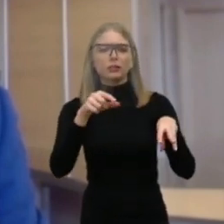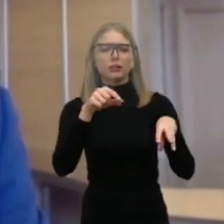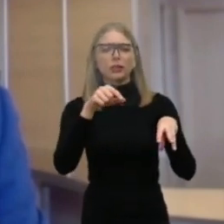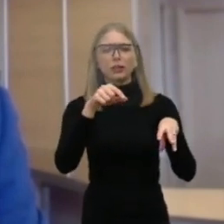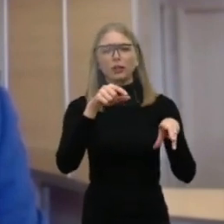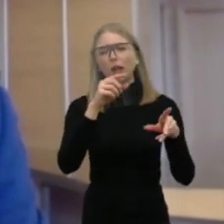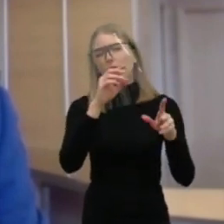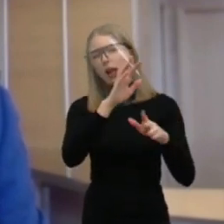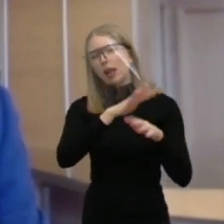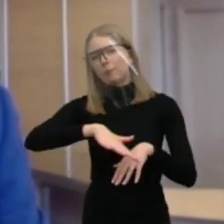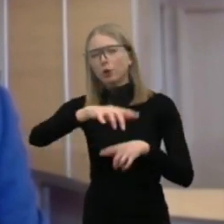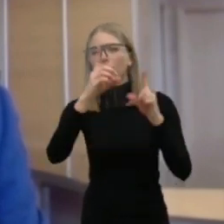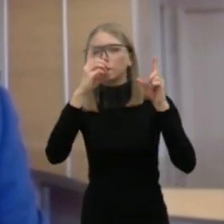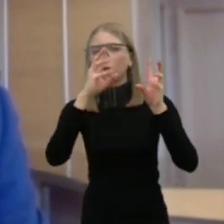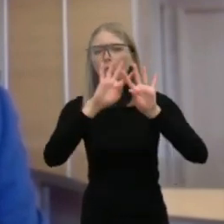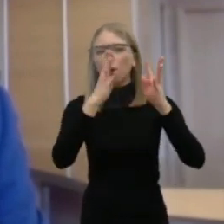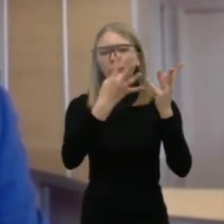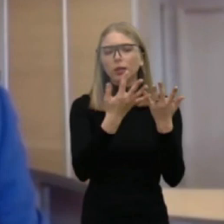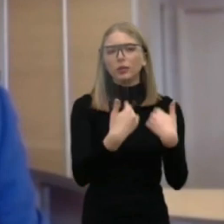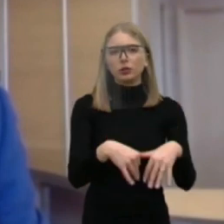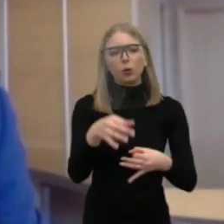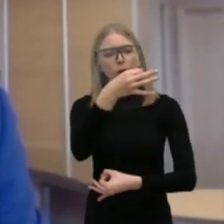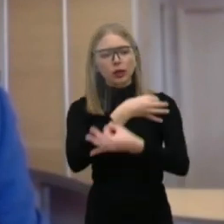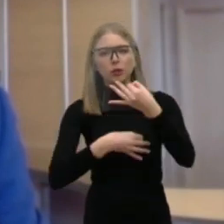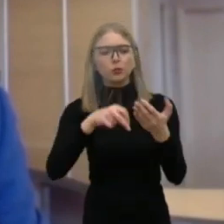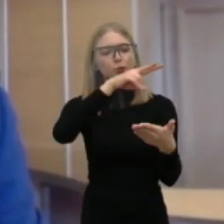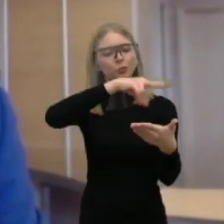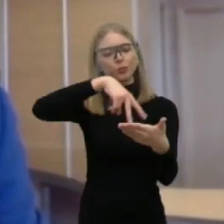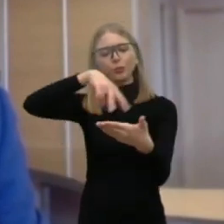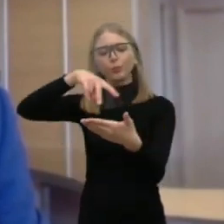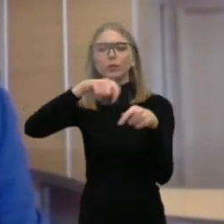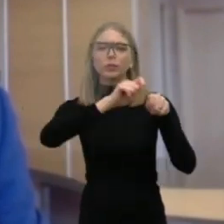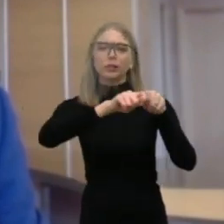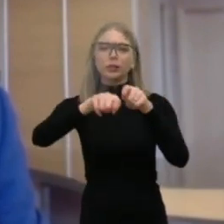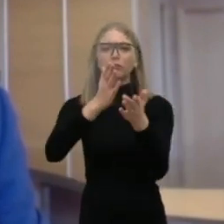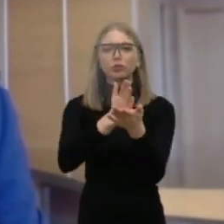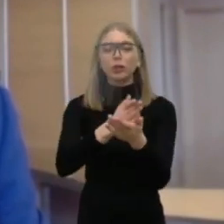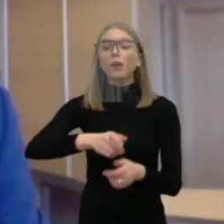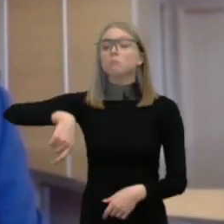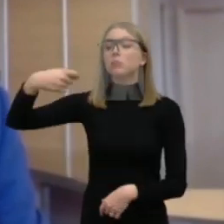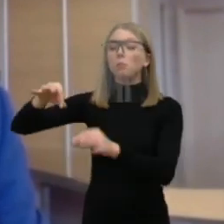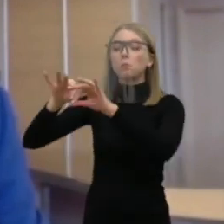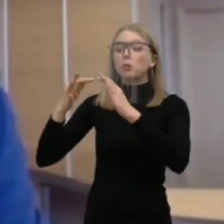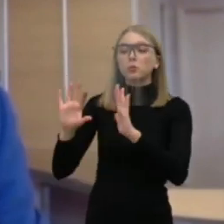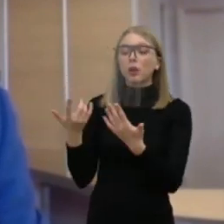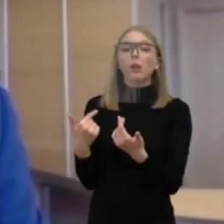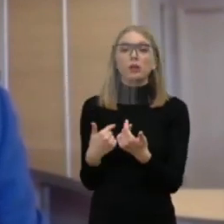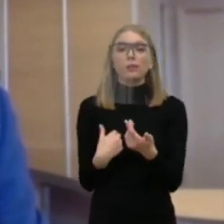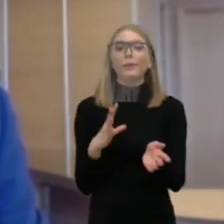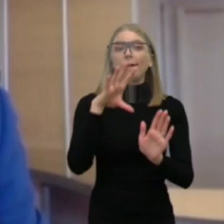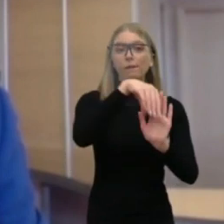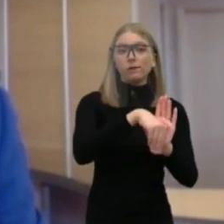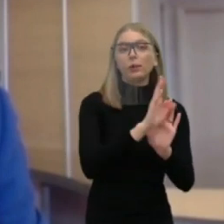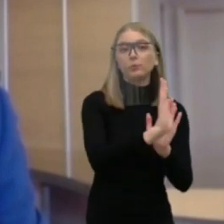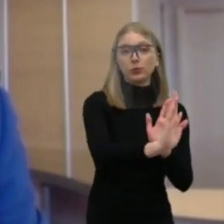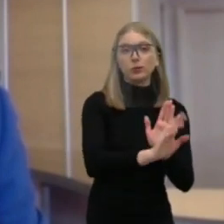apsaugos komitete. Žinau, kad jis bus atnaujinta šitas svarstimas. Prezidento teiktį pasiūlymai jie yra įrungti į